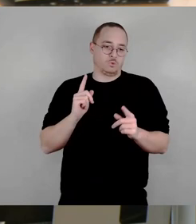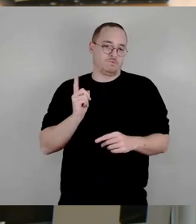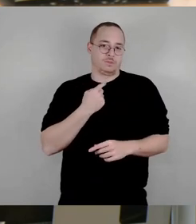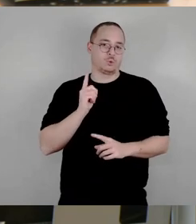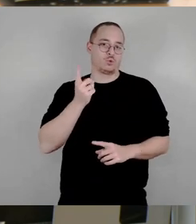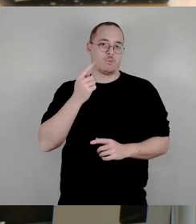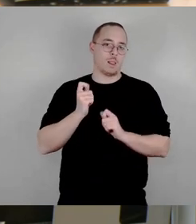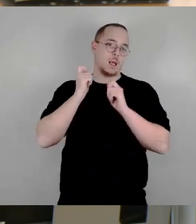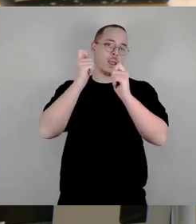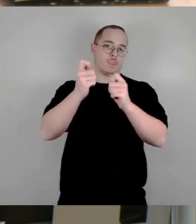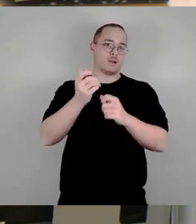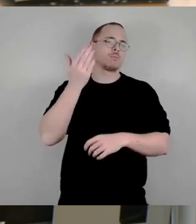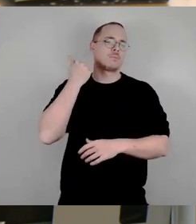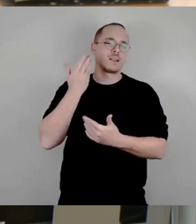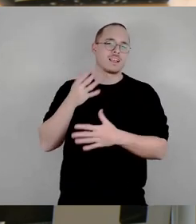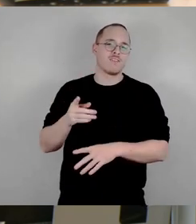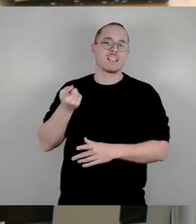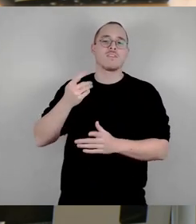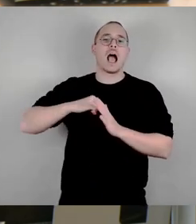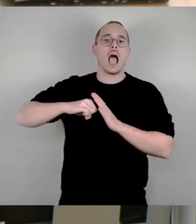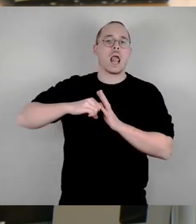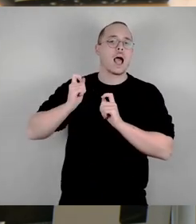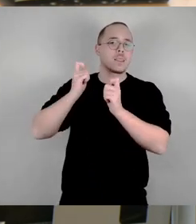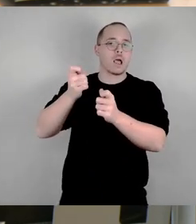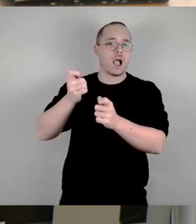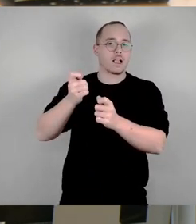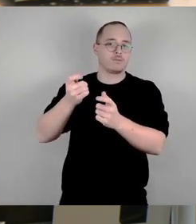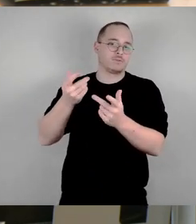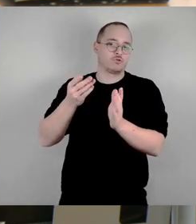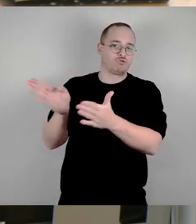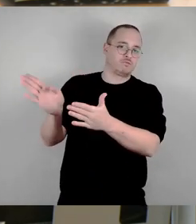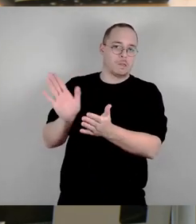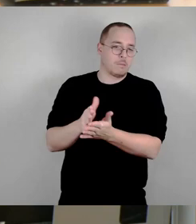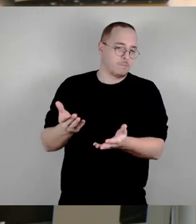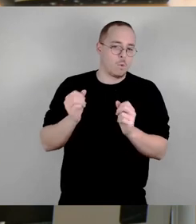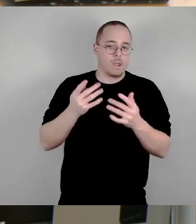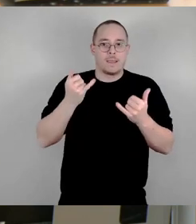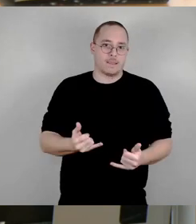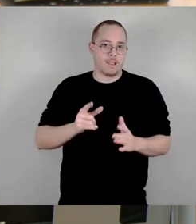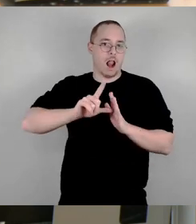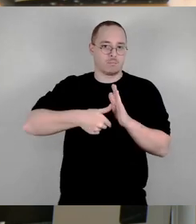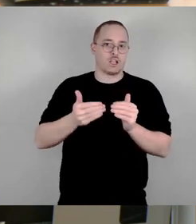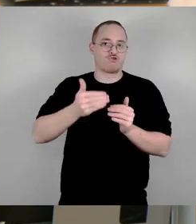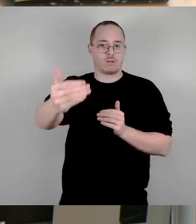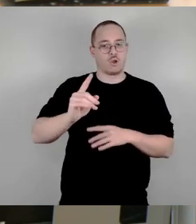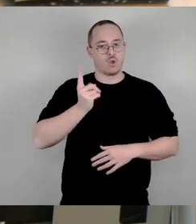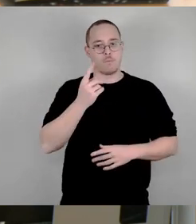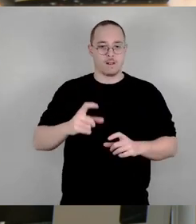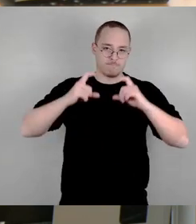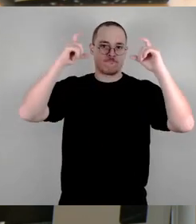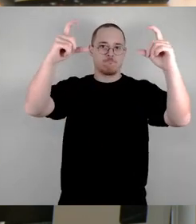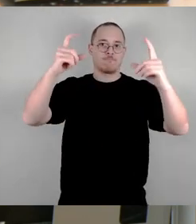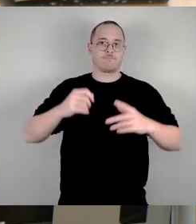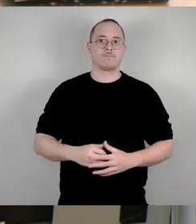heute, ein halbes Jahr später drüber. Uns ging es darum, zu informieren. Wir möchten beteiligt werden. Wir möchten wissen,